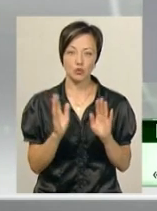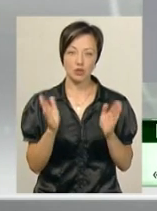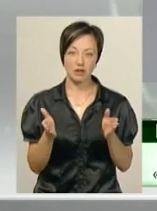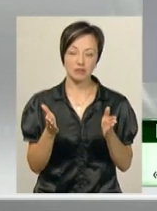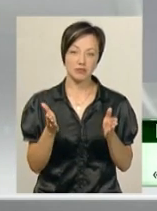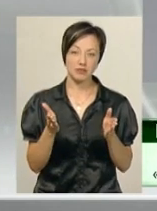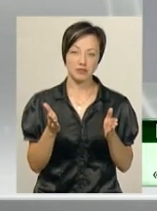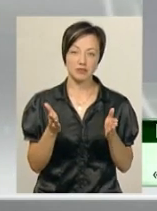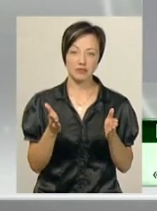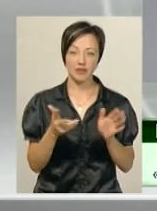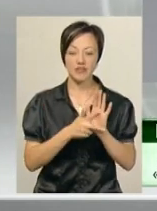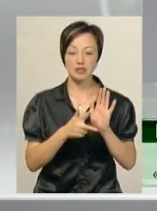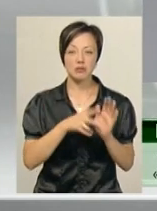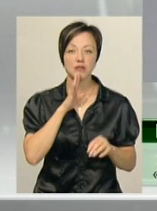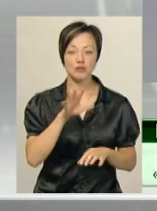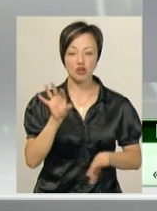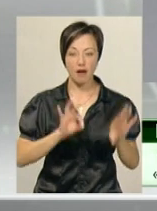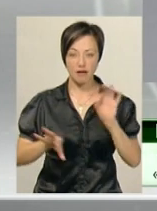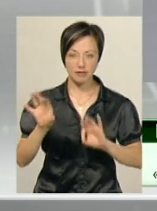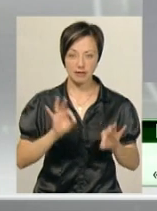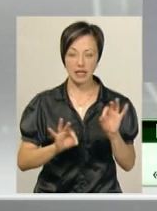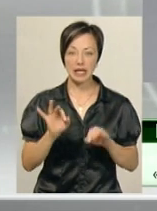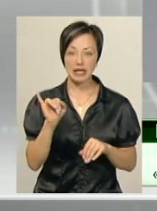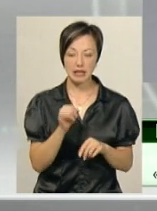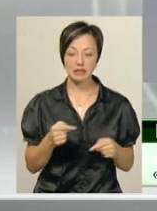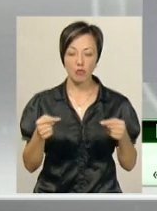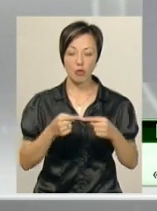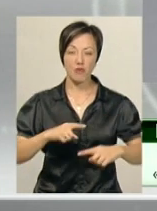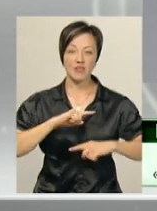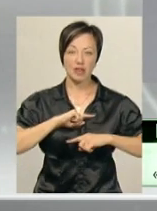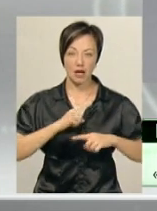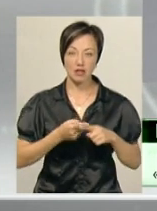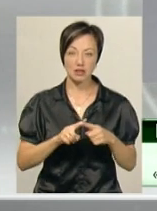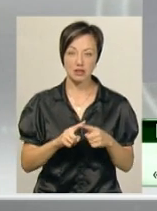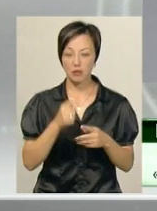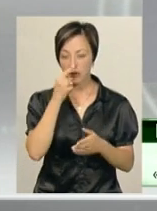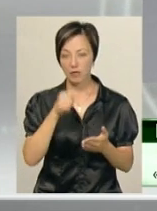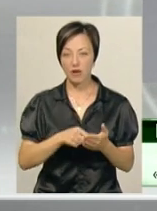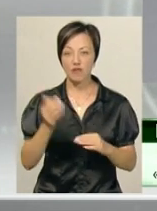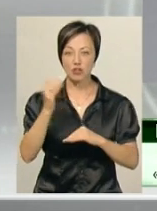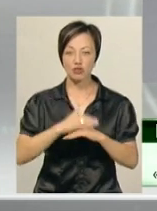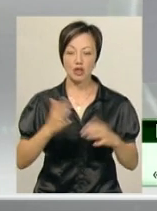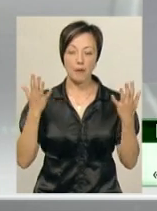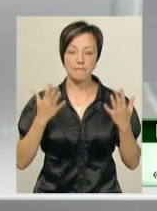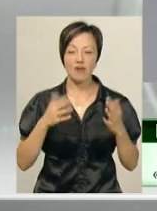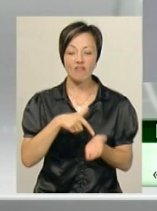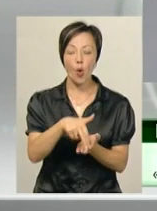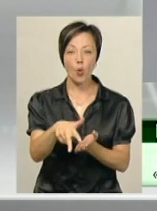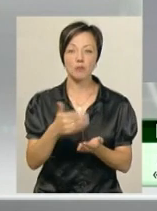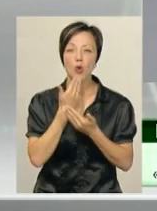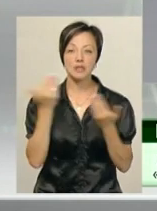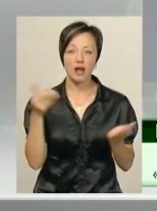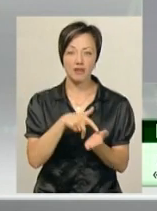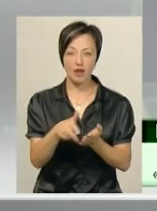в вісьмох дівчат. І вже на самому фіналі, це ми виходимо в вечірних платях, останній вихід,